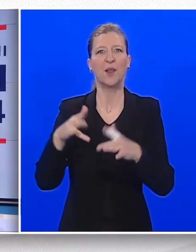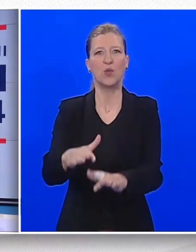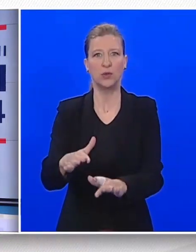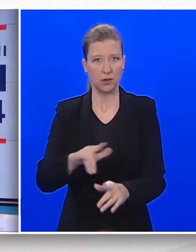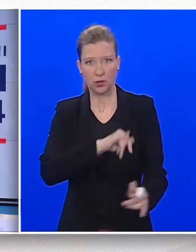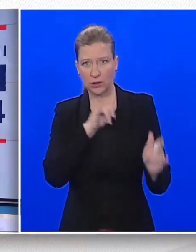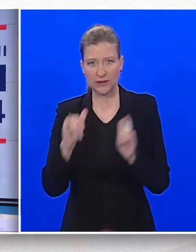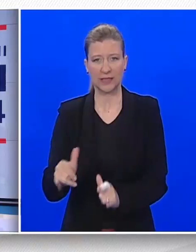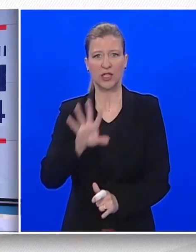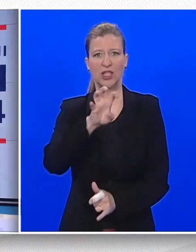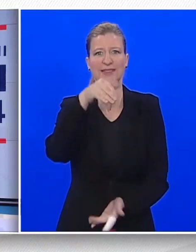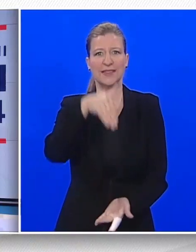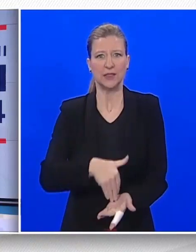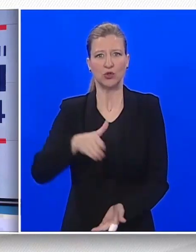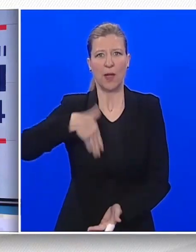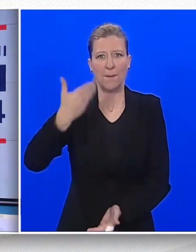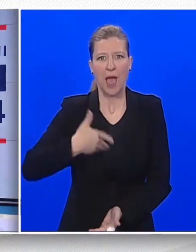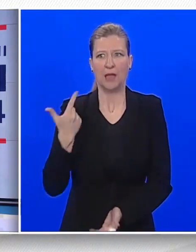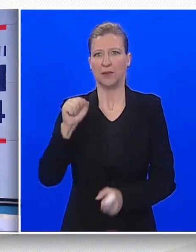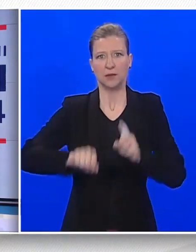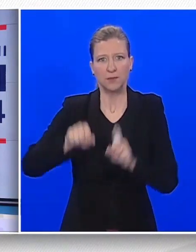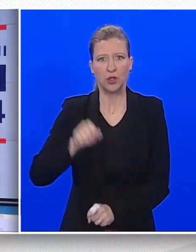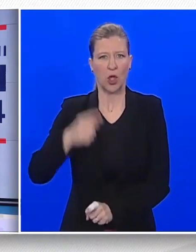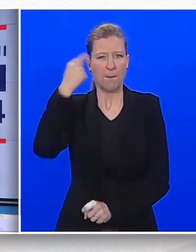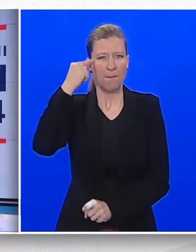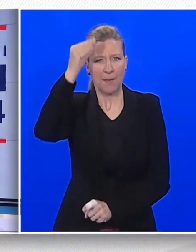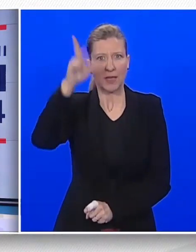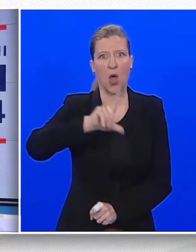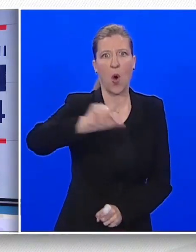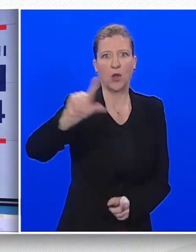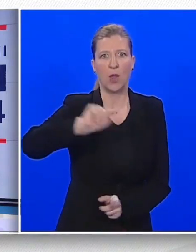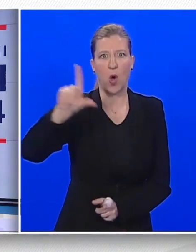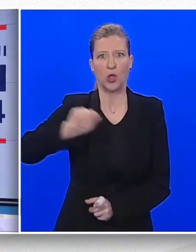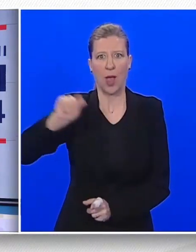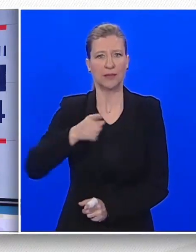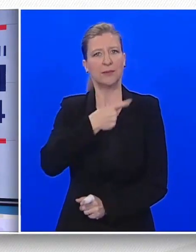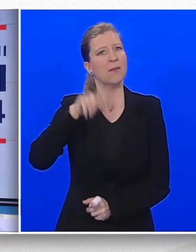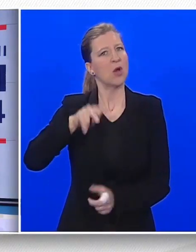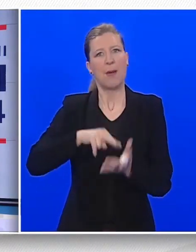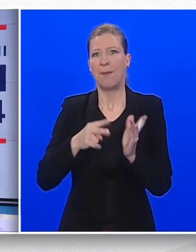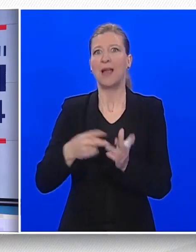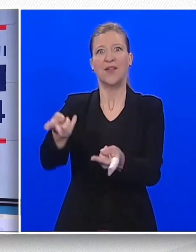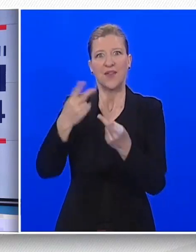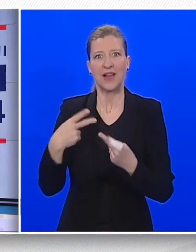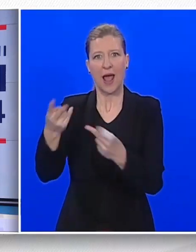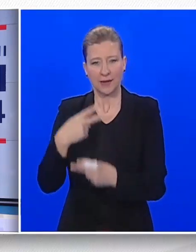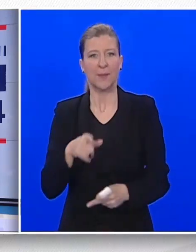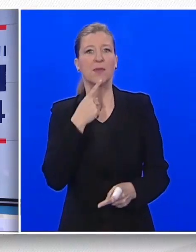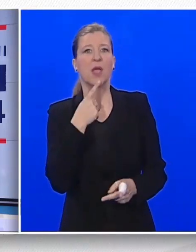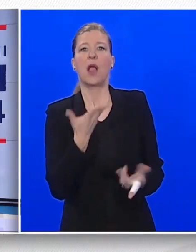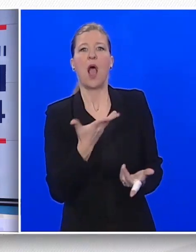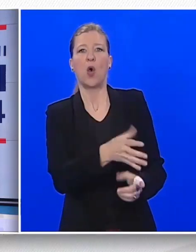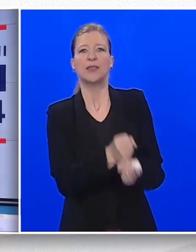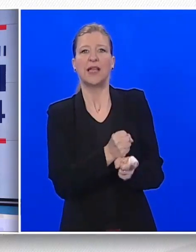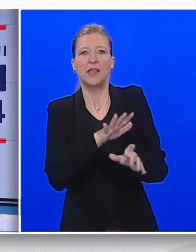mladih, obrazovanih, najsposobnijih ljudi, kako ćemo zadržati ove koji su ovdje. A to možemo tako da gradimo jedno pravedno,